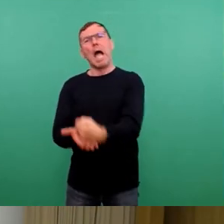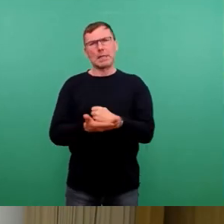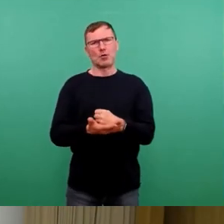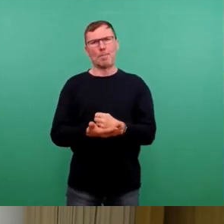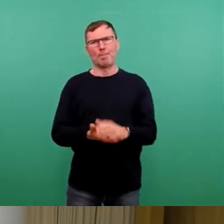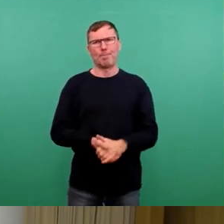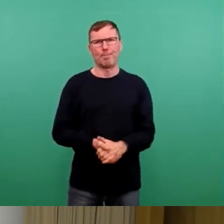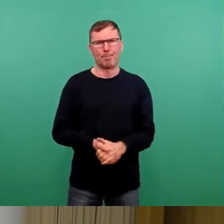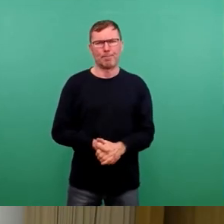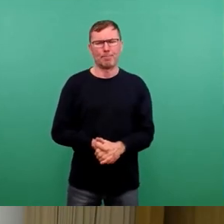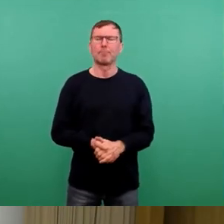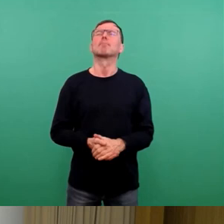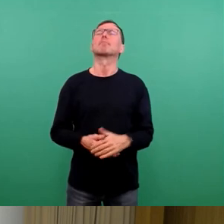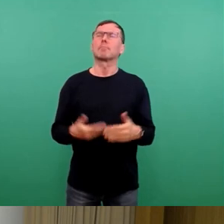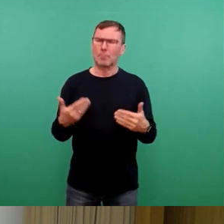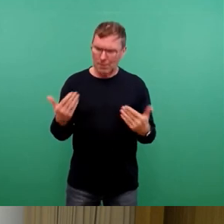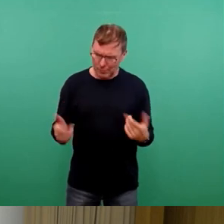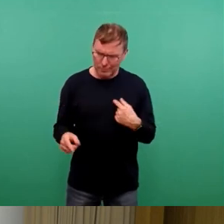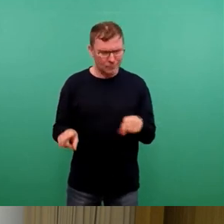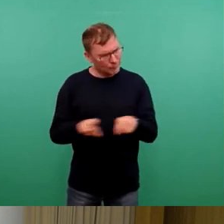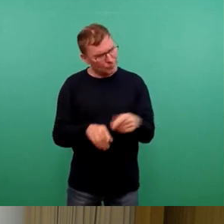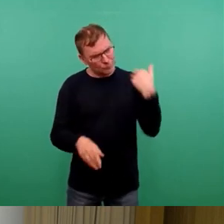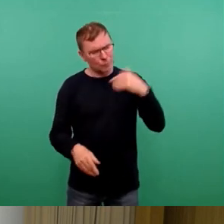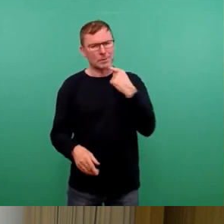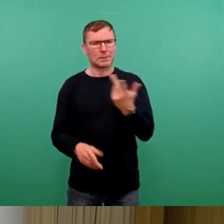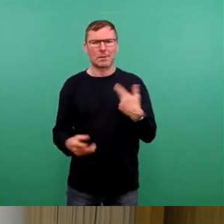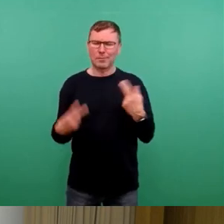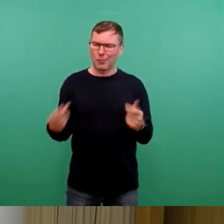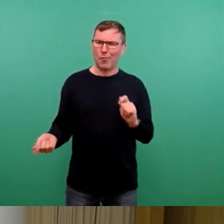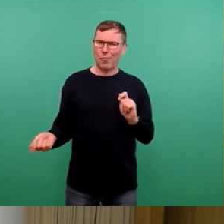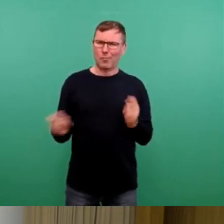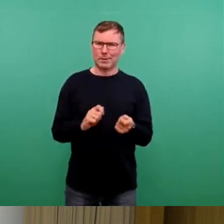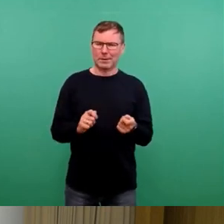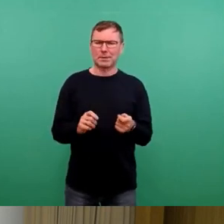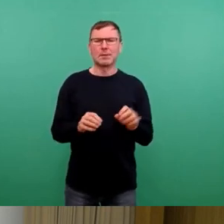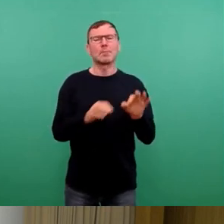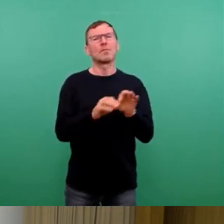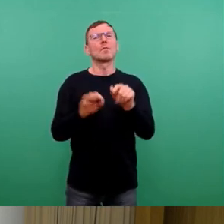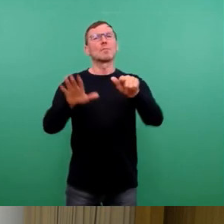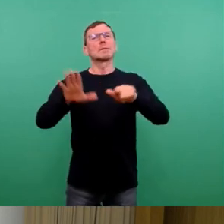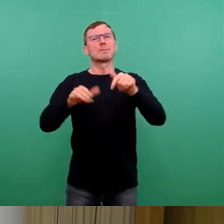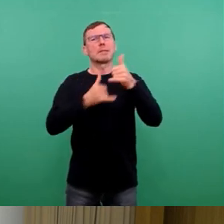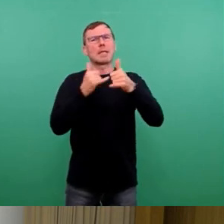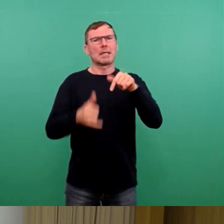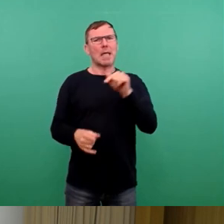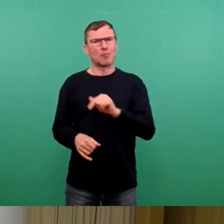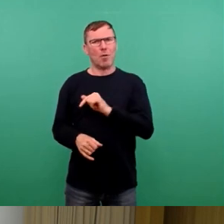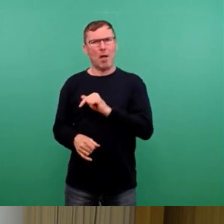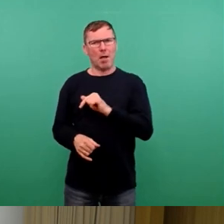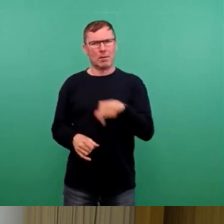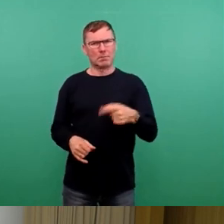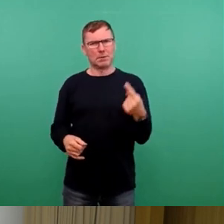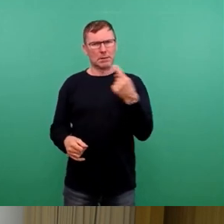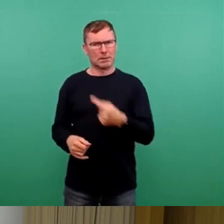Also, so wie ich es gesagt habe, haben wir es auch umgesetzt. Mit Verfügung vom 17. Januar diesen Jahres